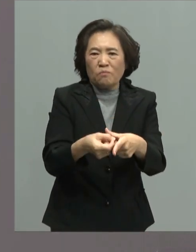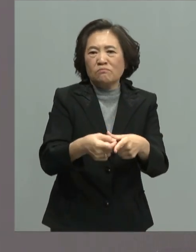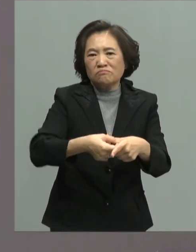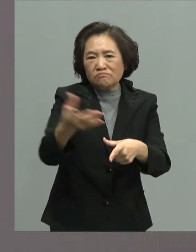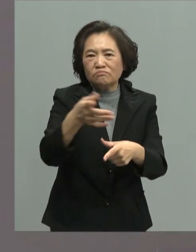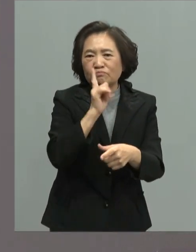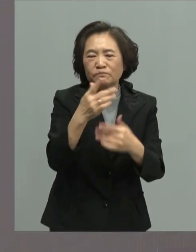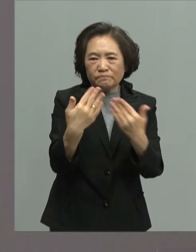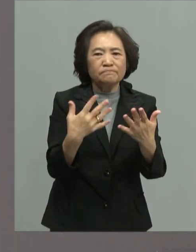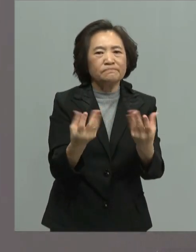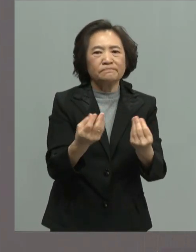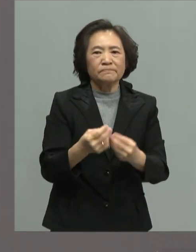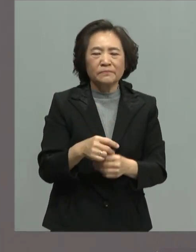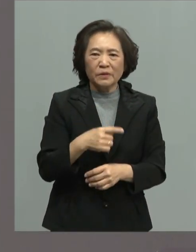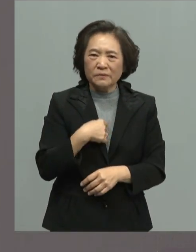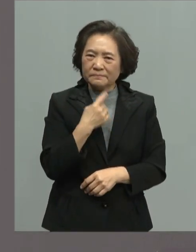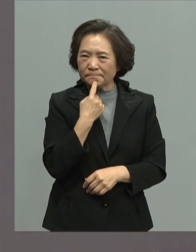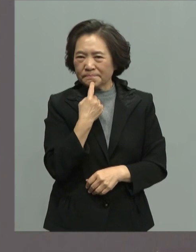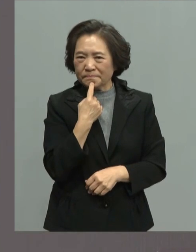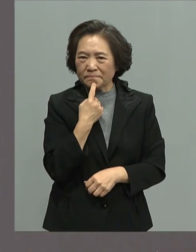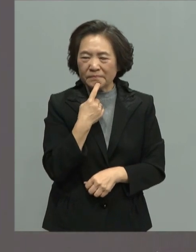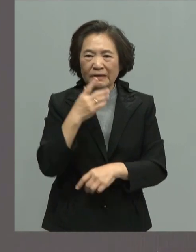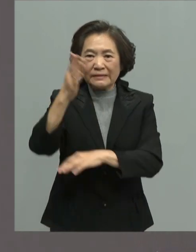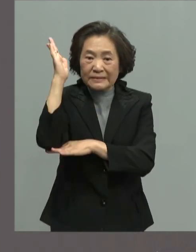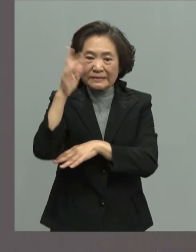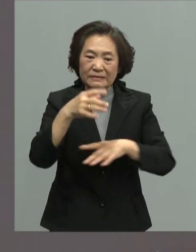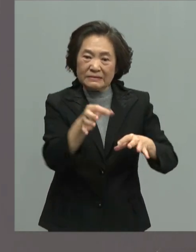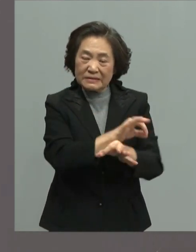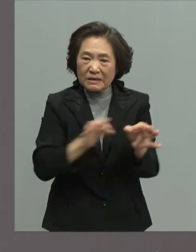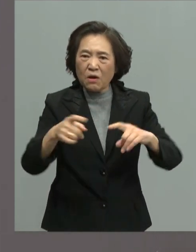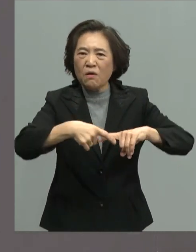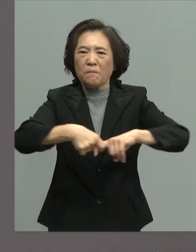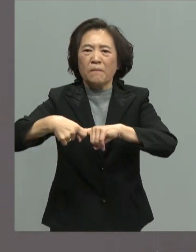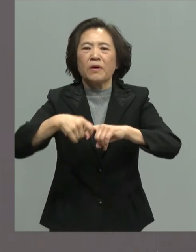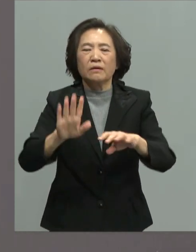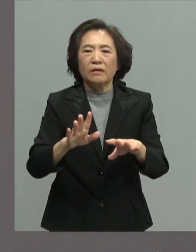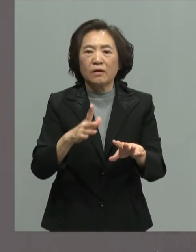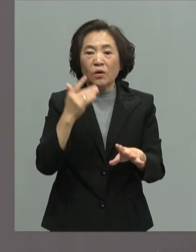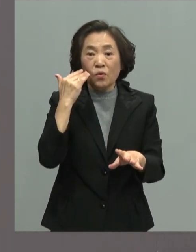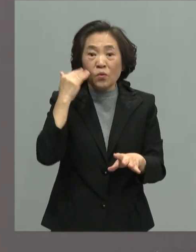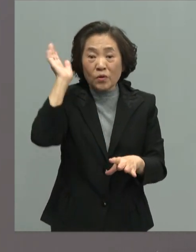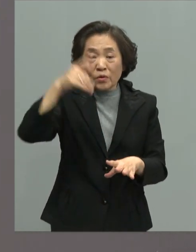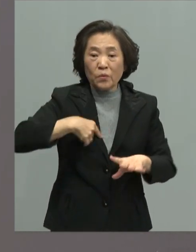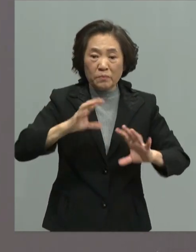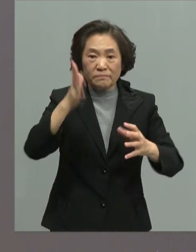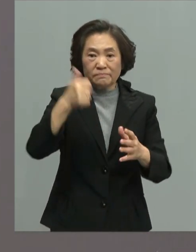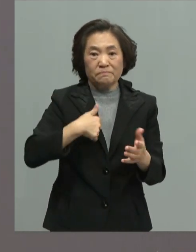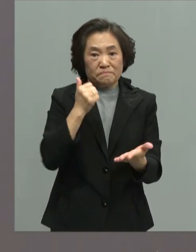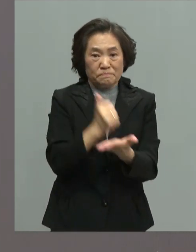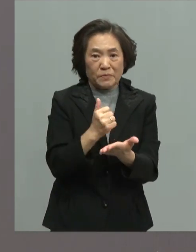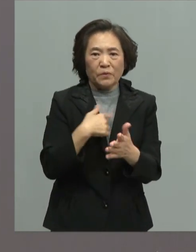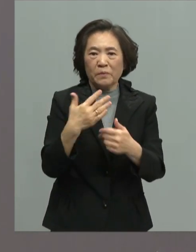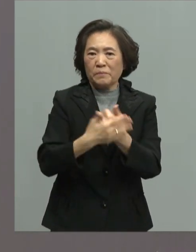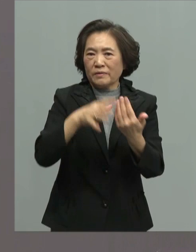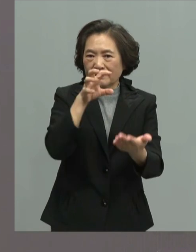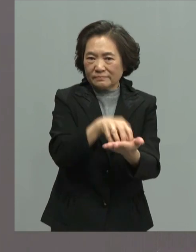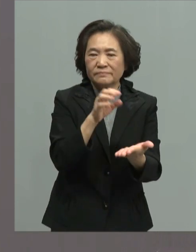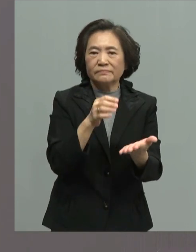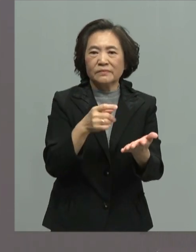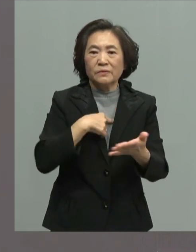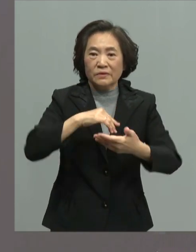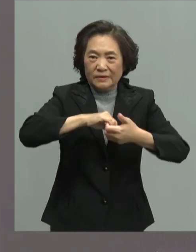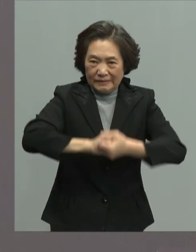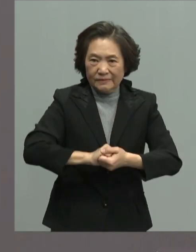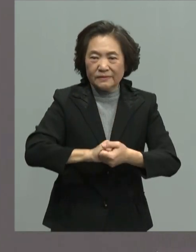所以大家也在乎这不是政商过节未来我做总统我给大家保证我